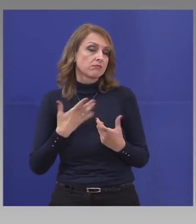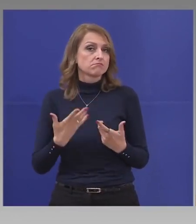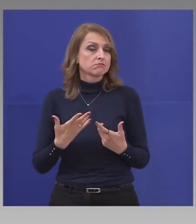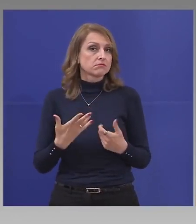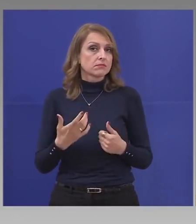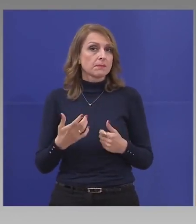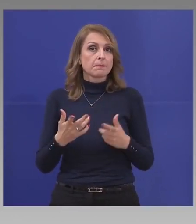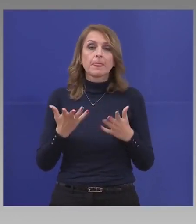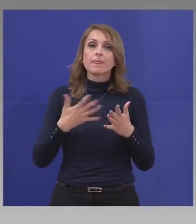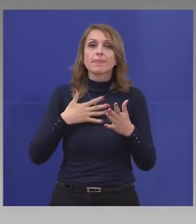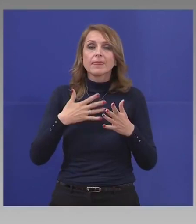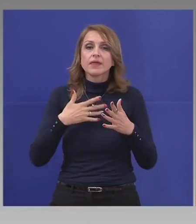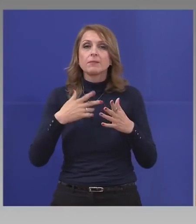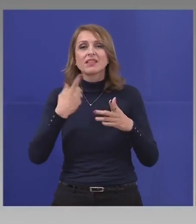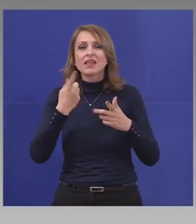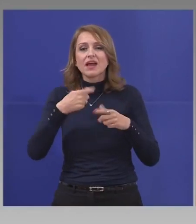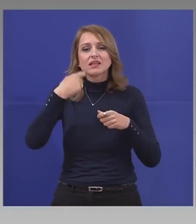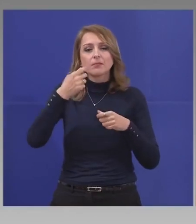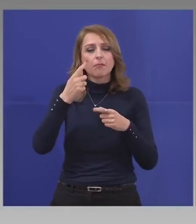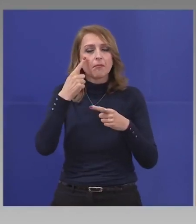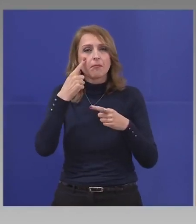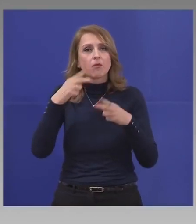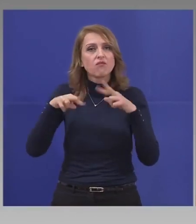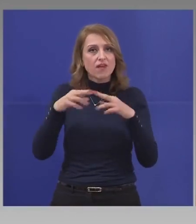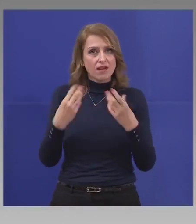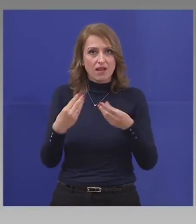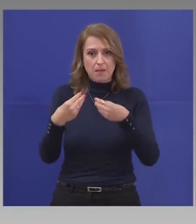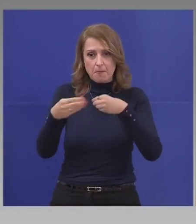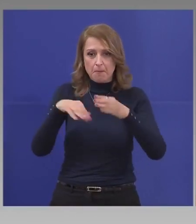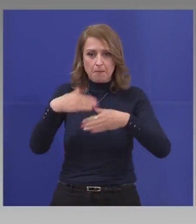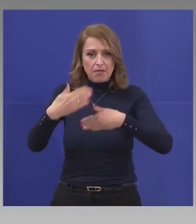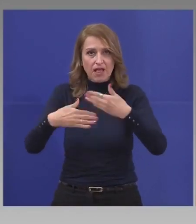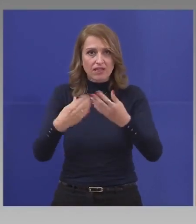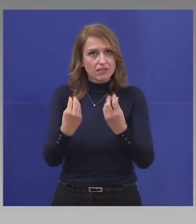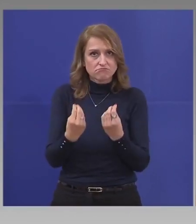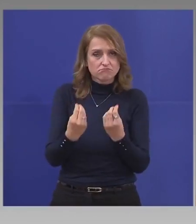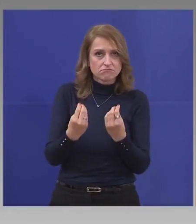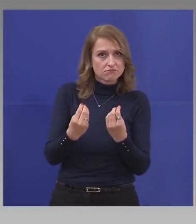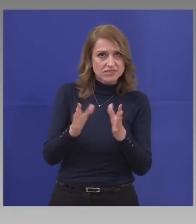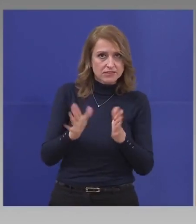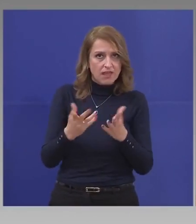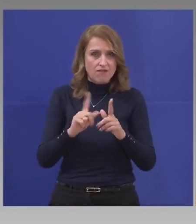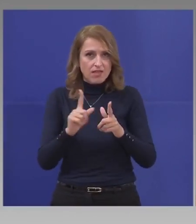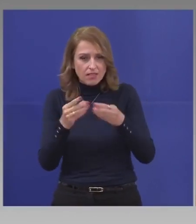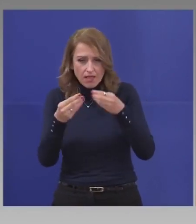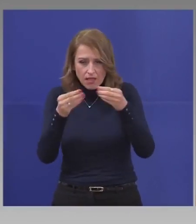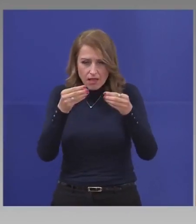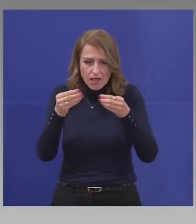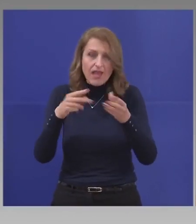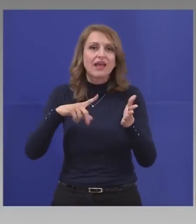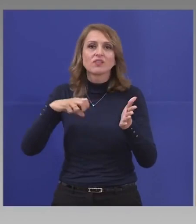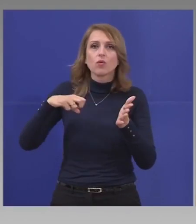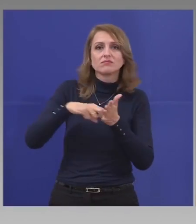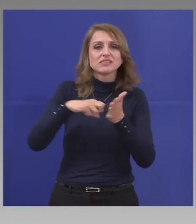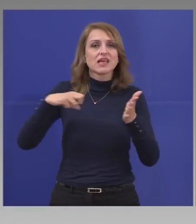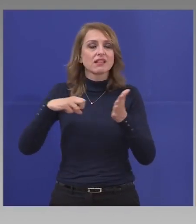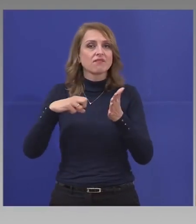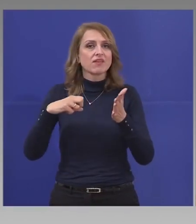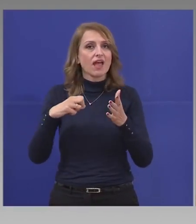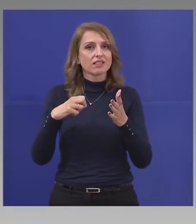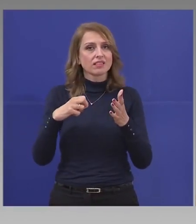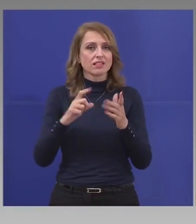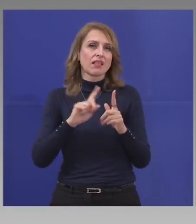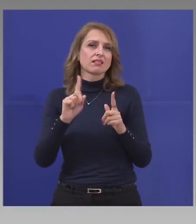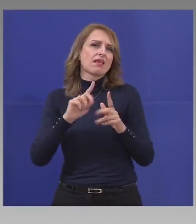има изпитания, които трябва да издържат, сертификати. Хубаво беше, че те